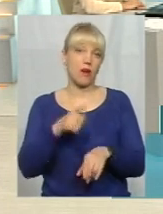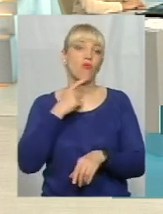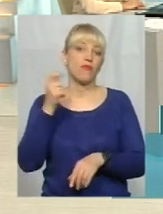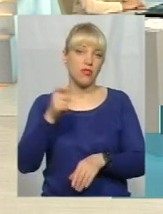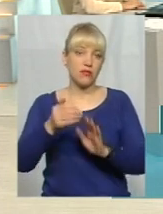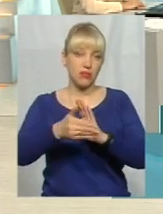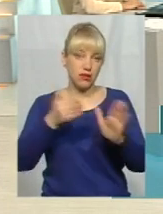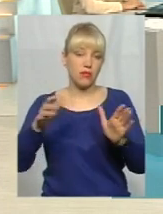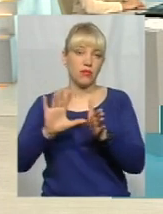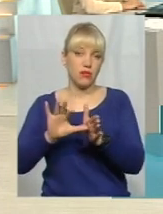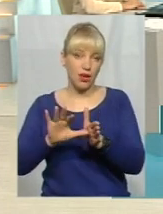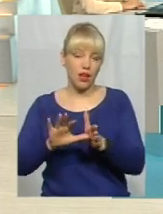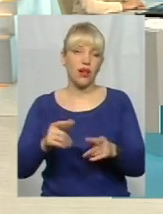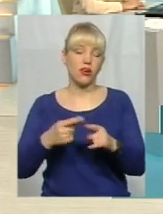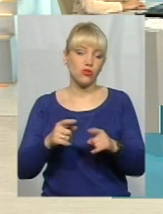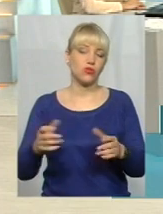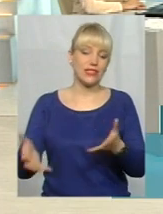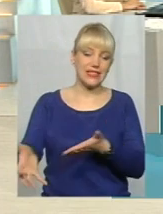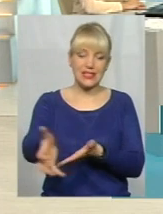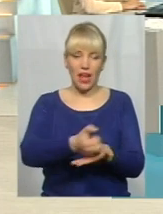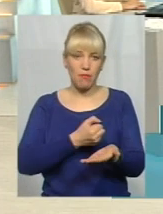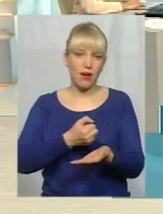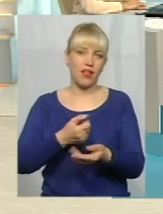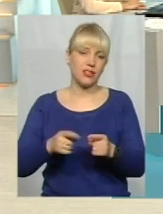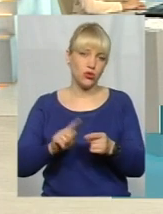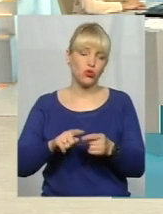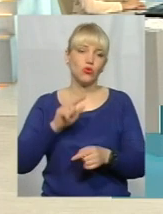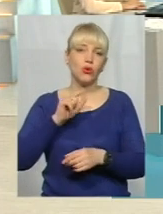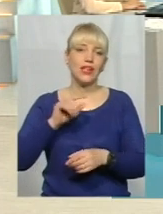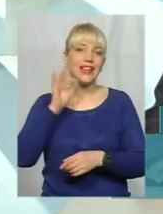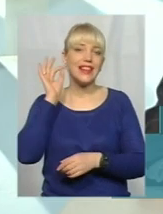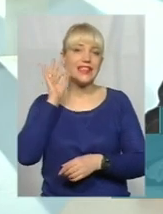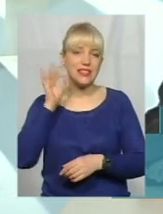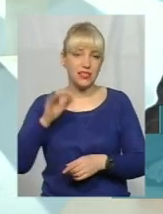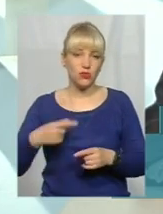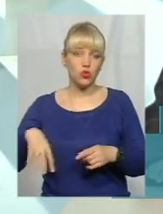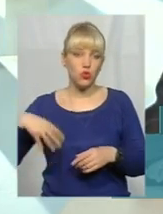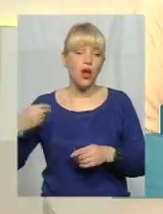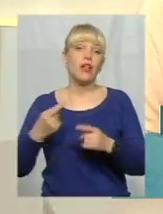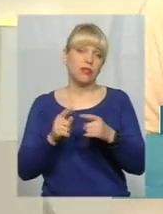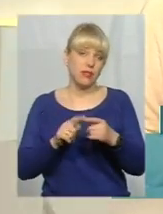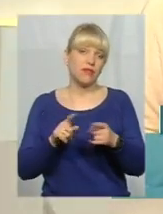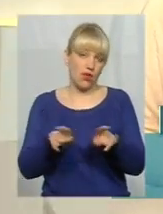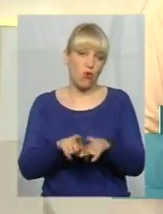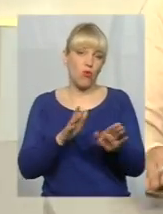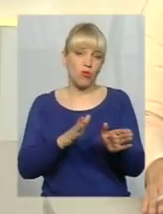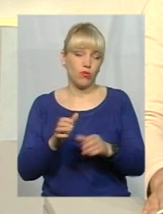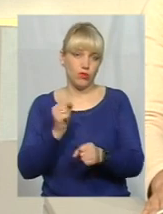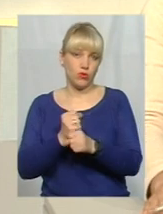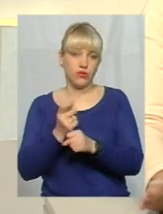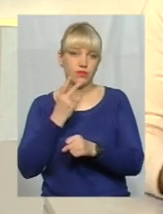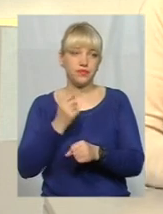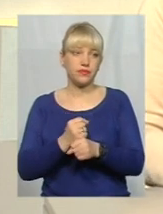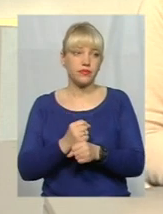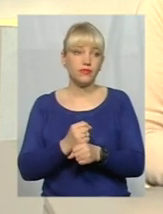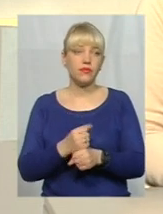бригада зібрала, приїхали, все. Тобто вони в черговому режимі працюють постійно. Дякую. А я пропоную